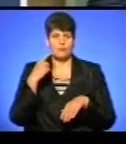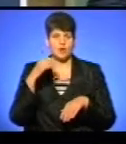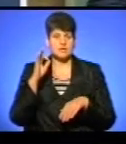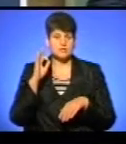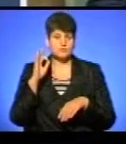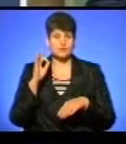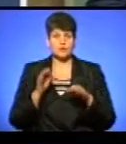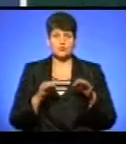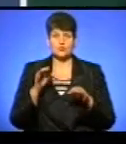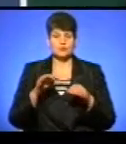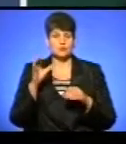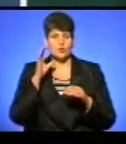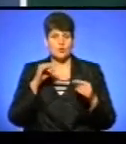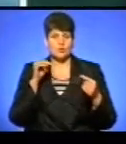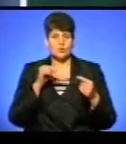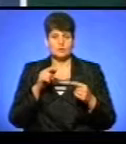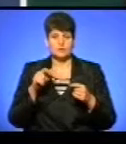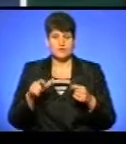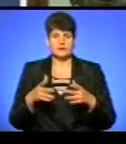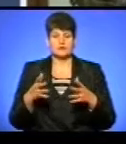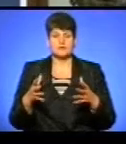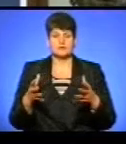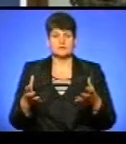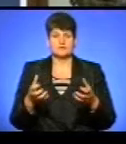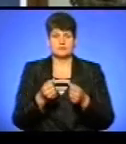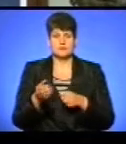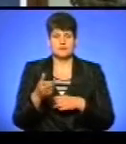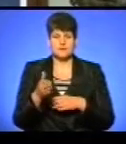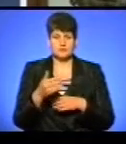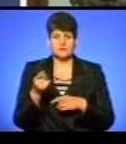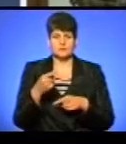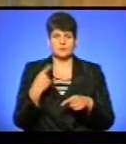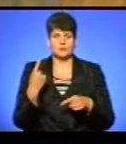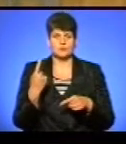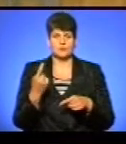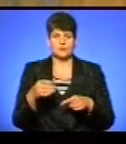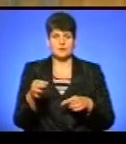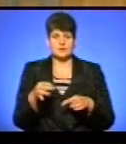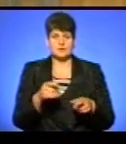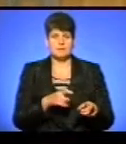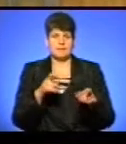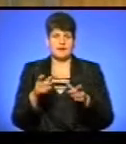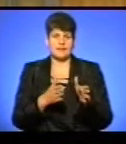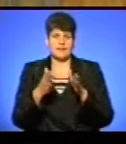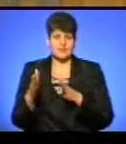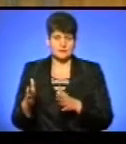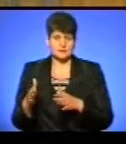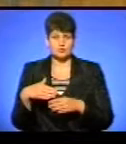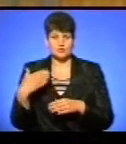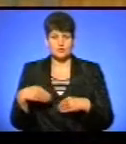Судова слухання проти осіб, причетних до вилову риби на Тернопільському ставі, перенесли. Сторона подала клопотання